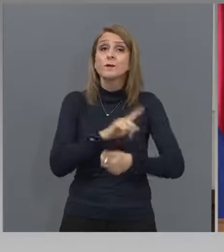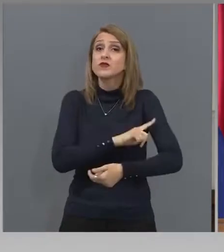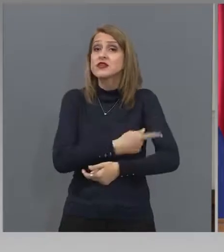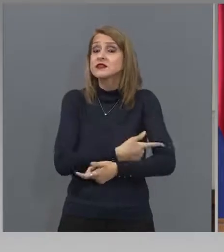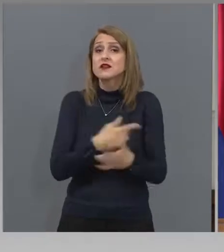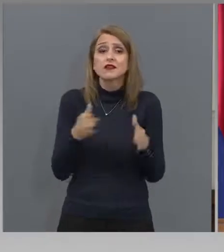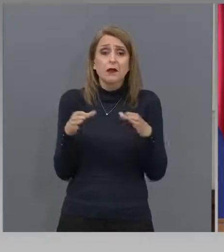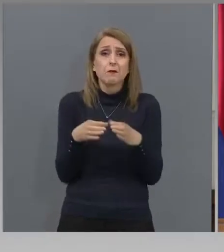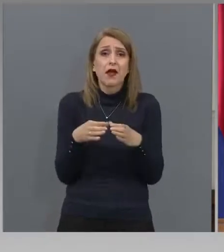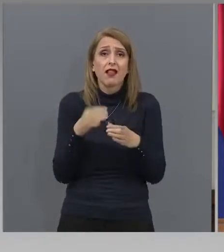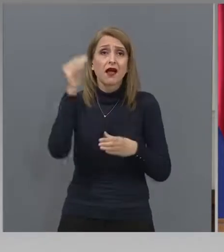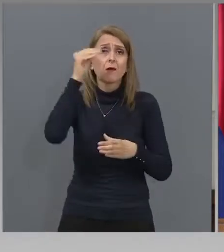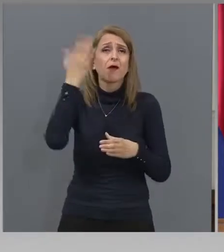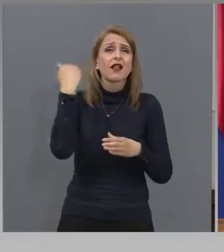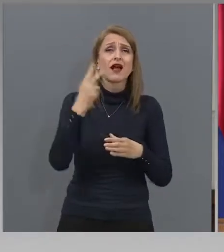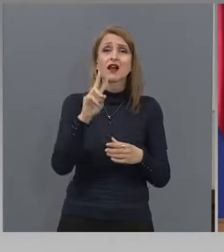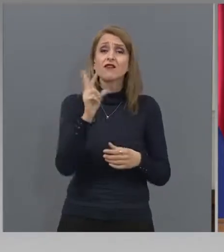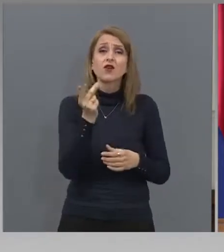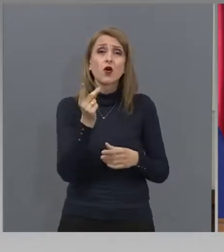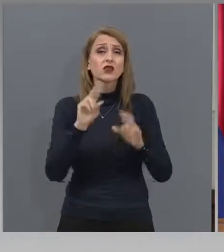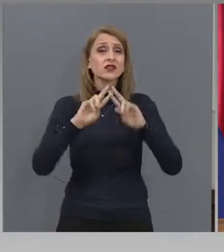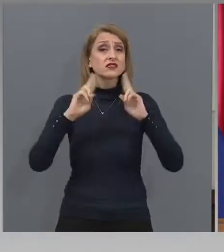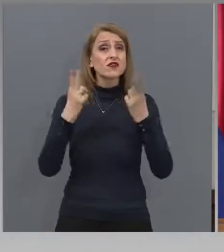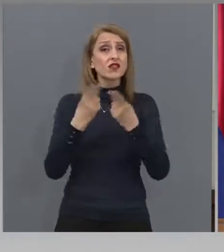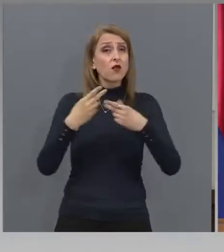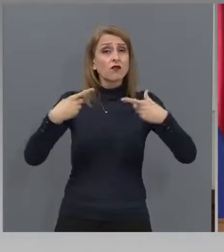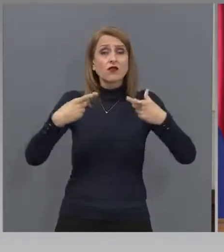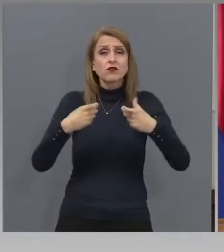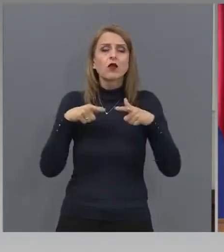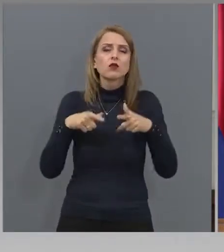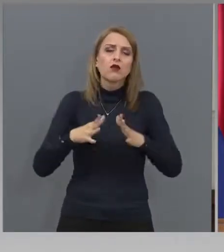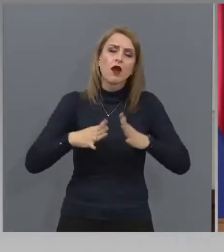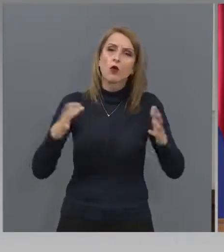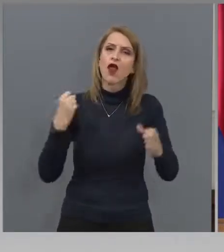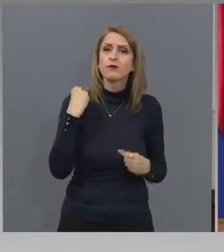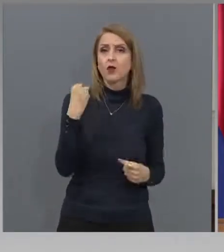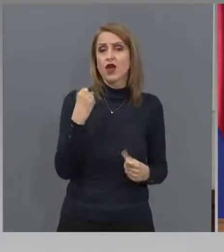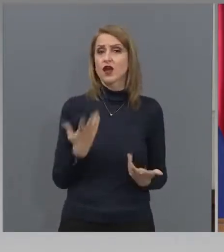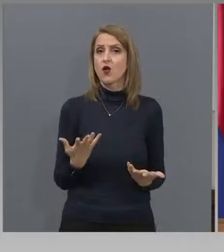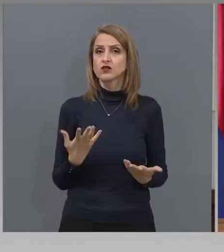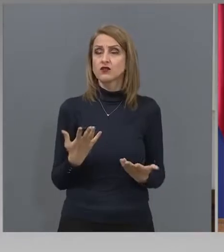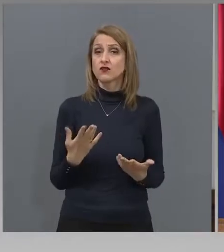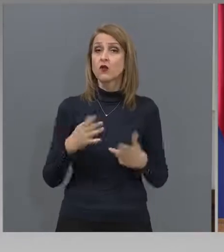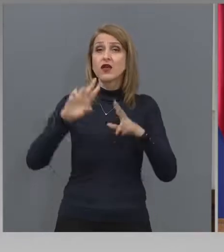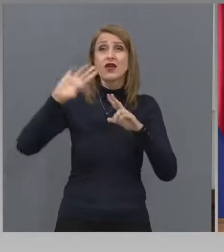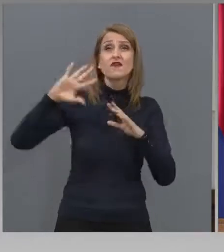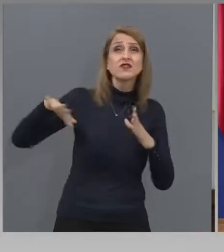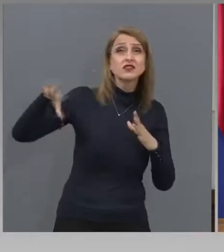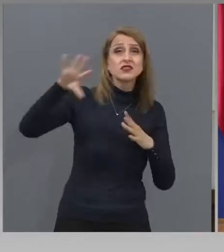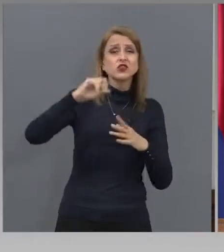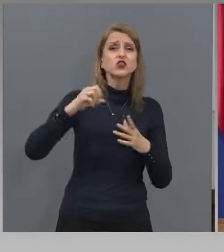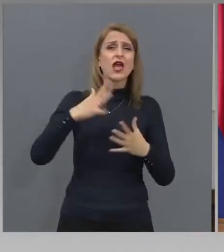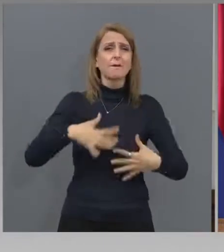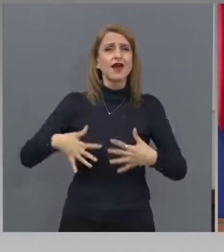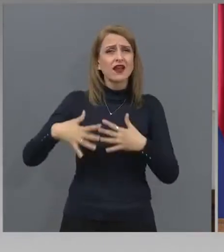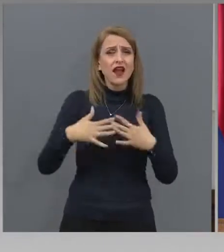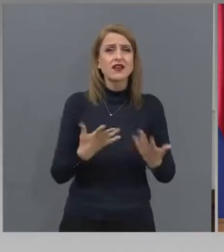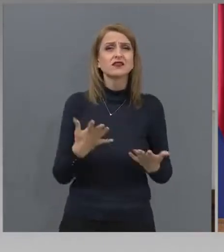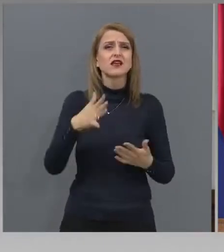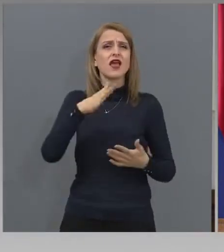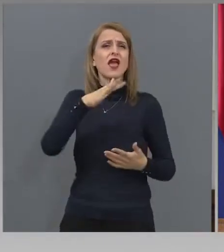време на Втората светълна вина, това е подвиг, който всички американски, еврейски комитети